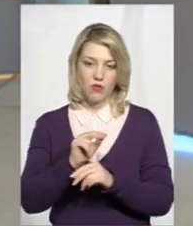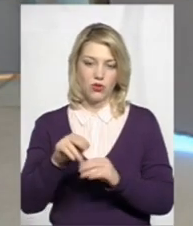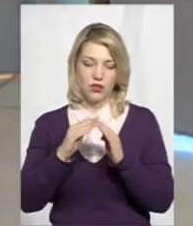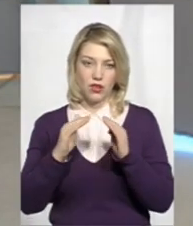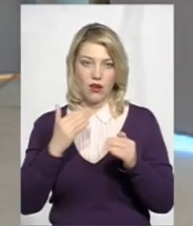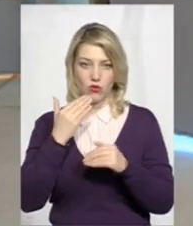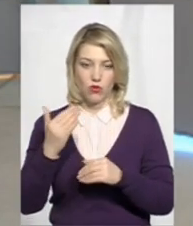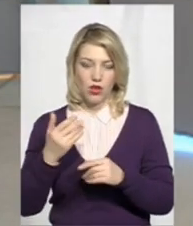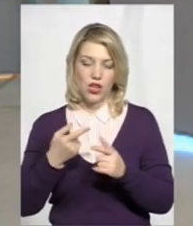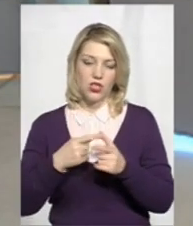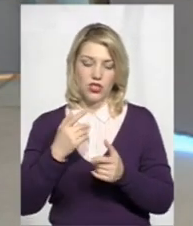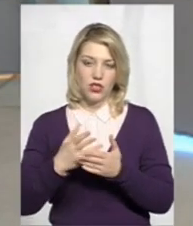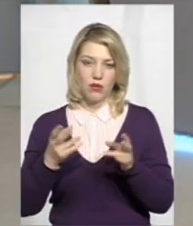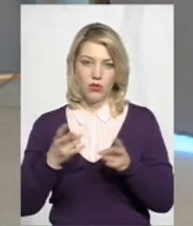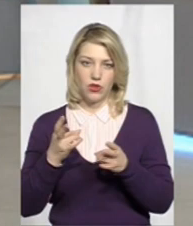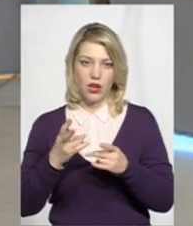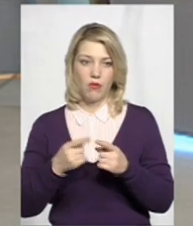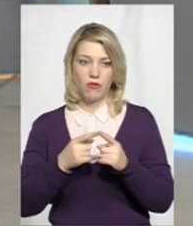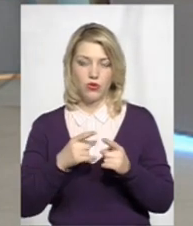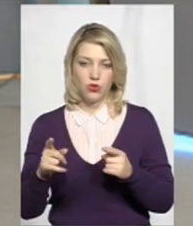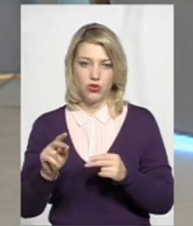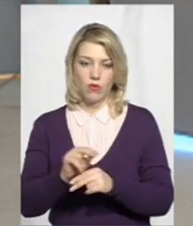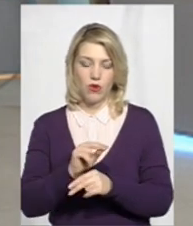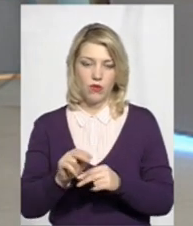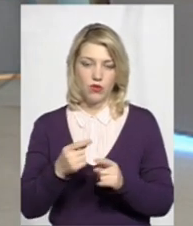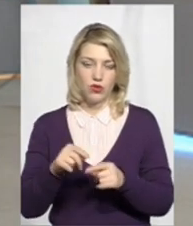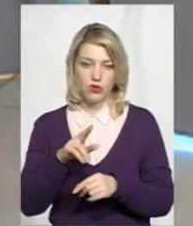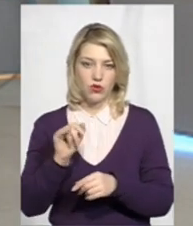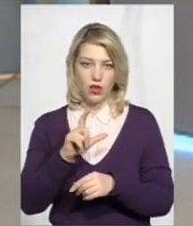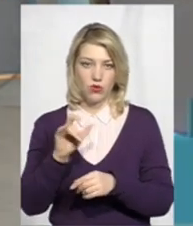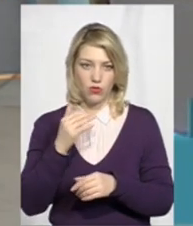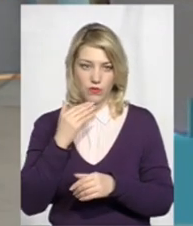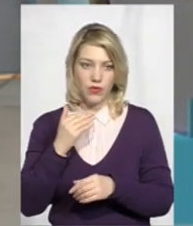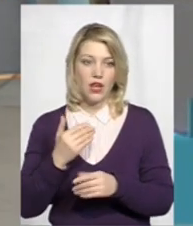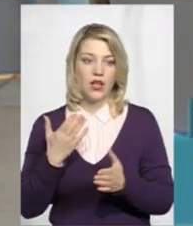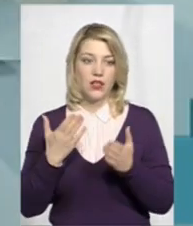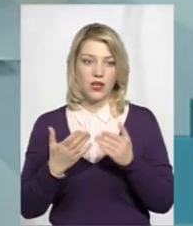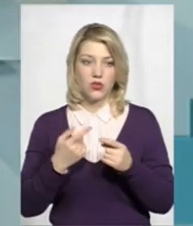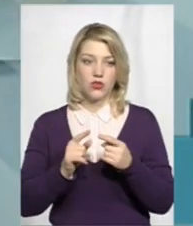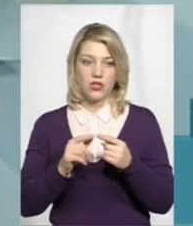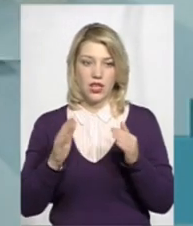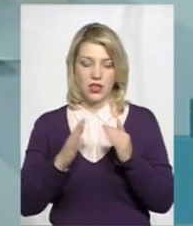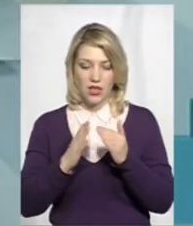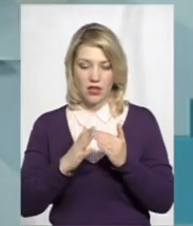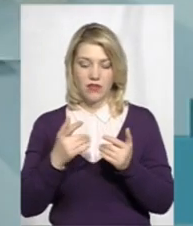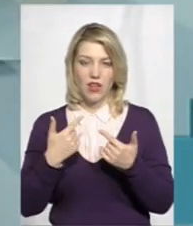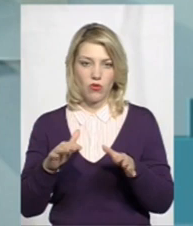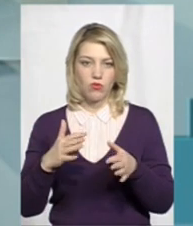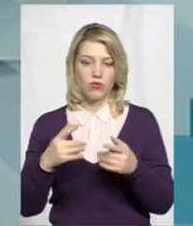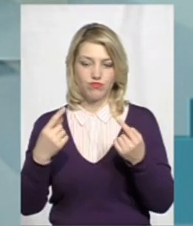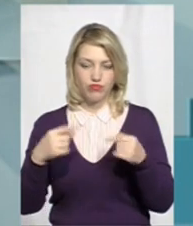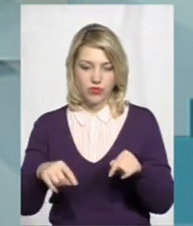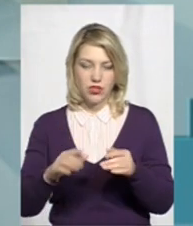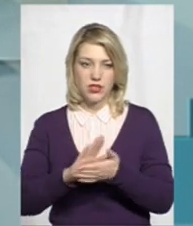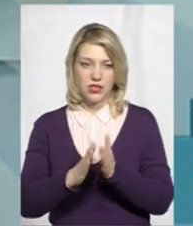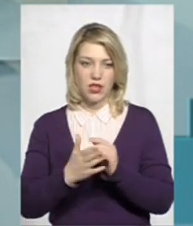їм робити? Чи є потреба в ремонті, в поточному ремонті цього даху. Якщо вже той дах в такому занедбаному стані, йому